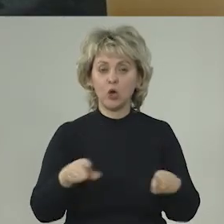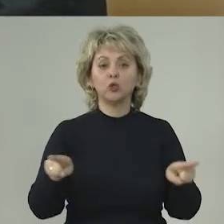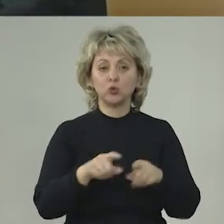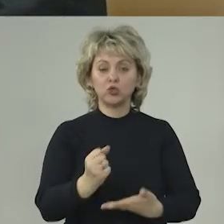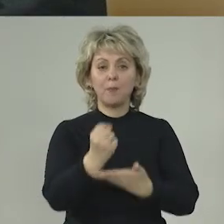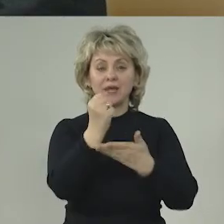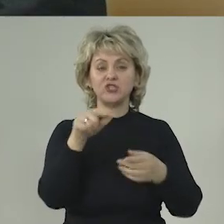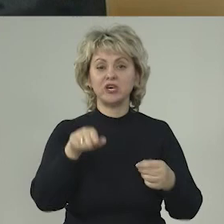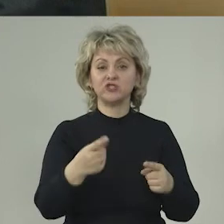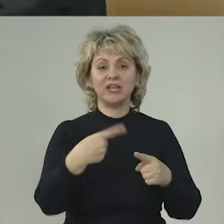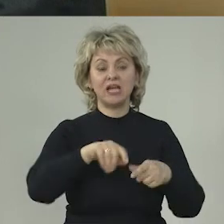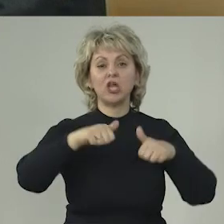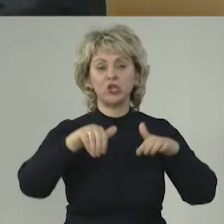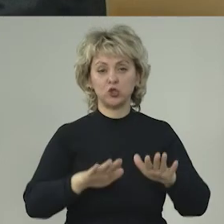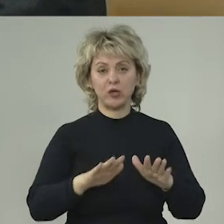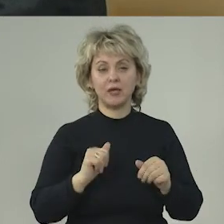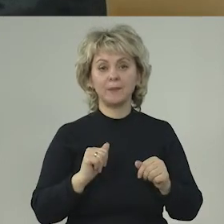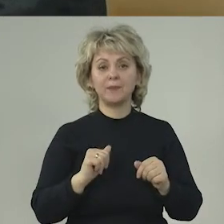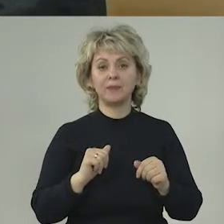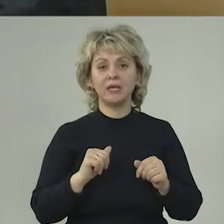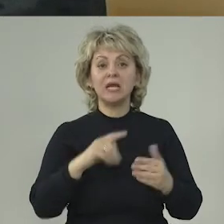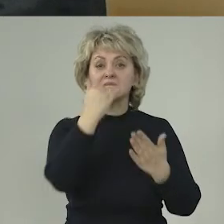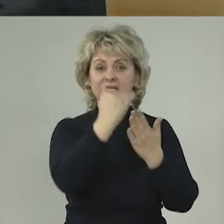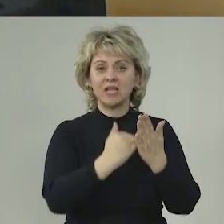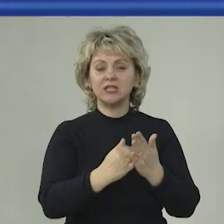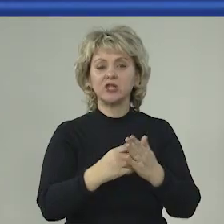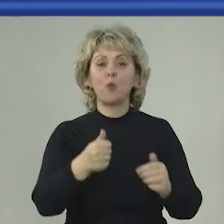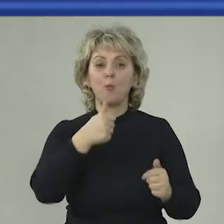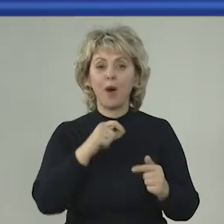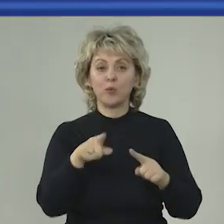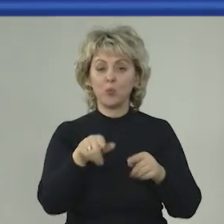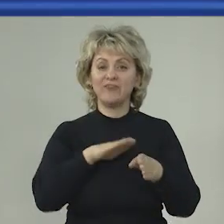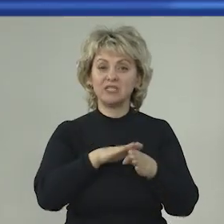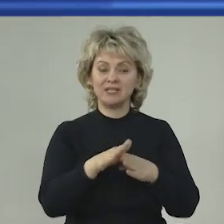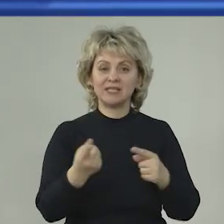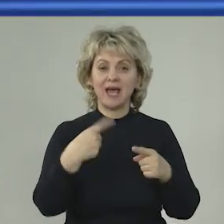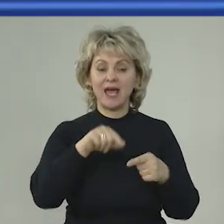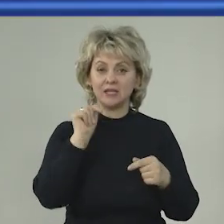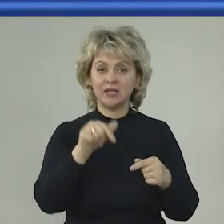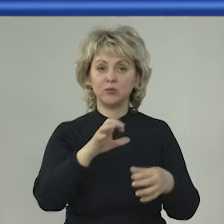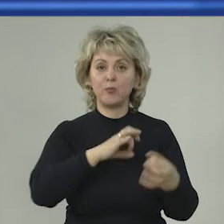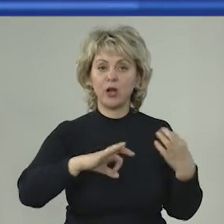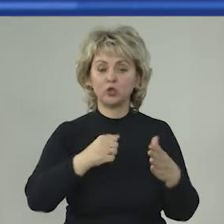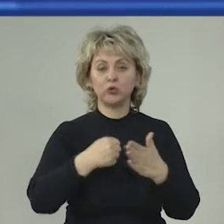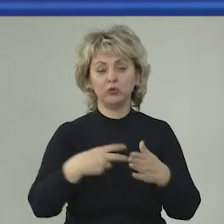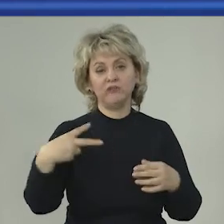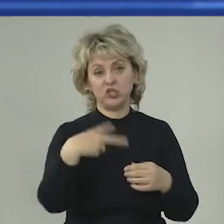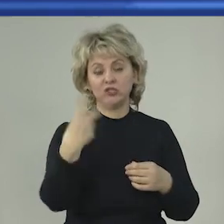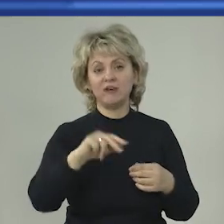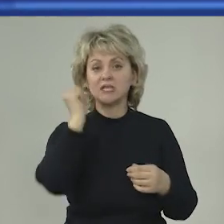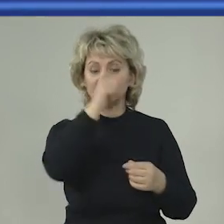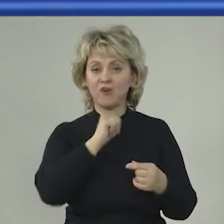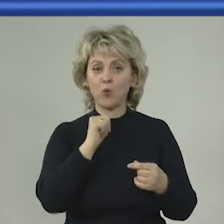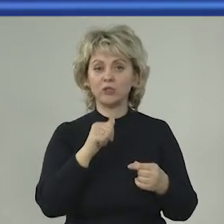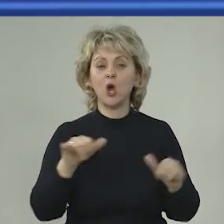поддерживают это решение. Задача попробовать реализовать весь этот проект до 2020